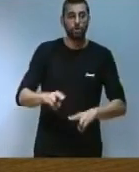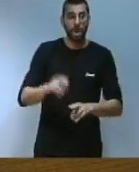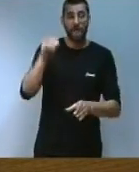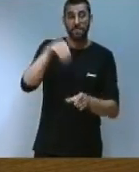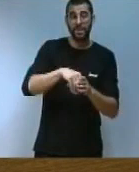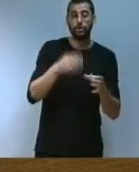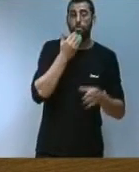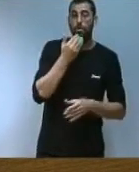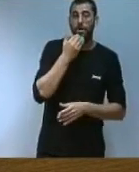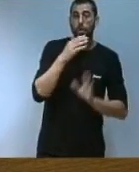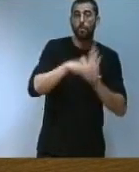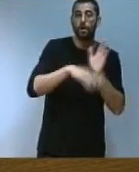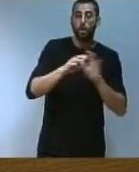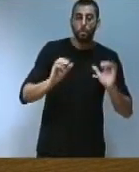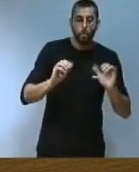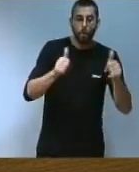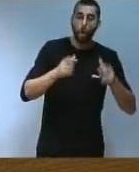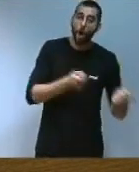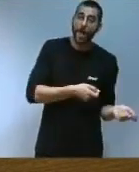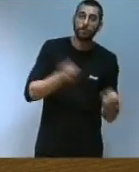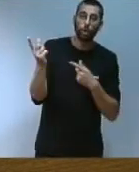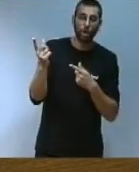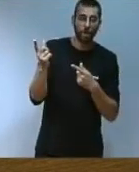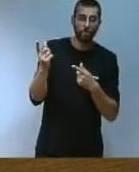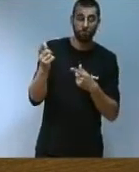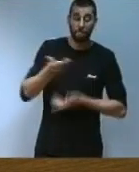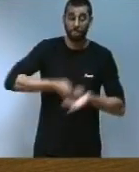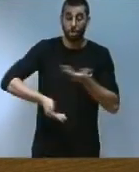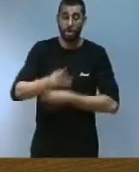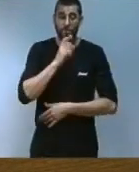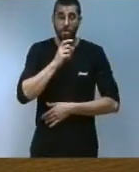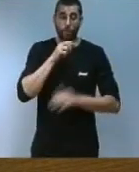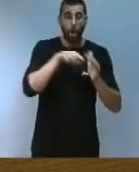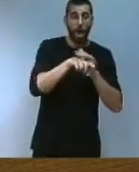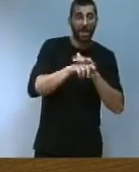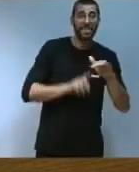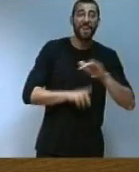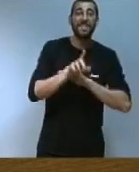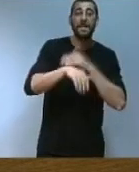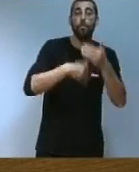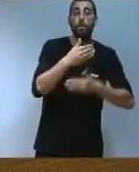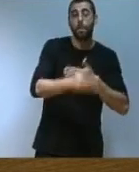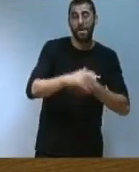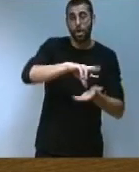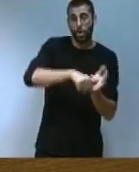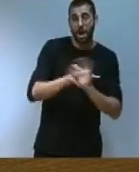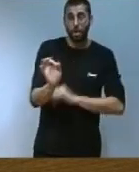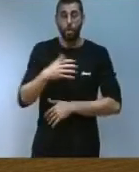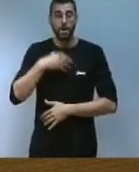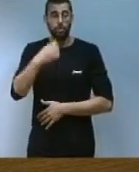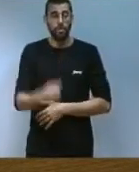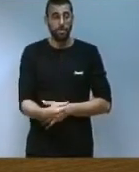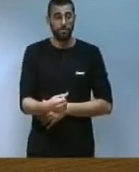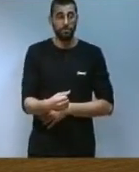el programa comença a exportar en col·laboració amb els ajuntaments i agències de desenvolupament local i que implementem amb l